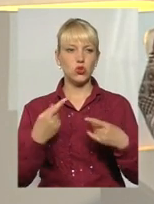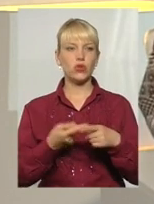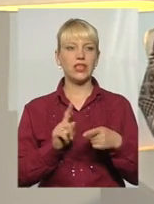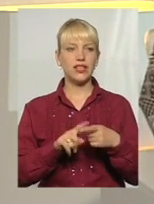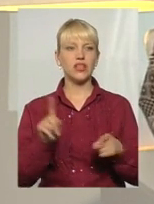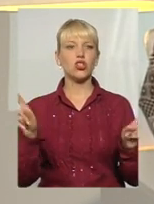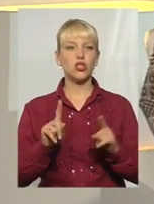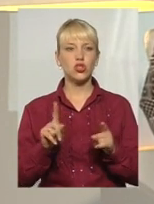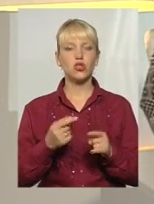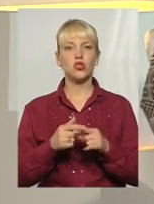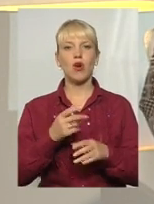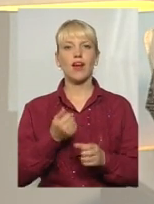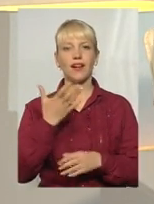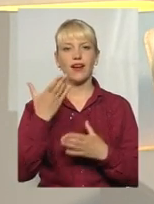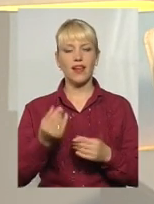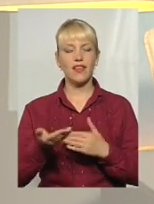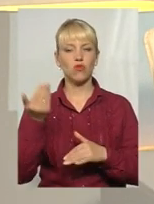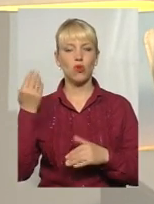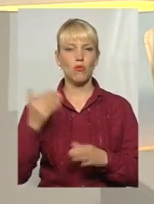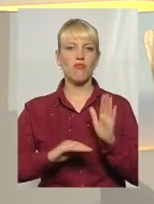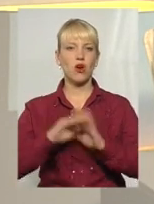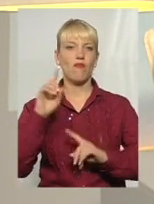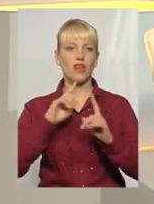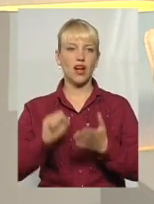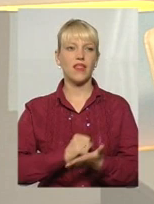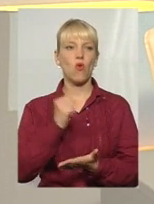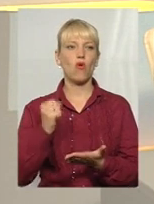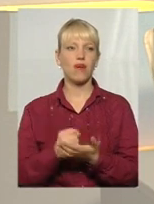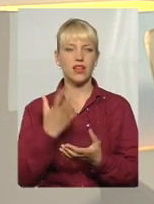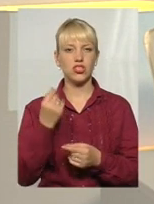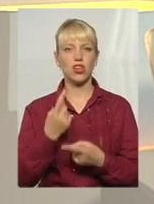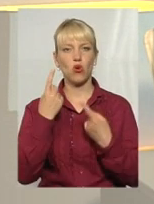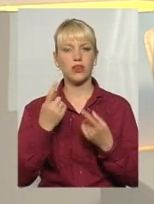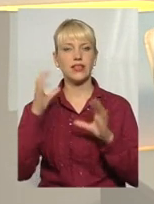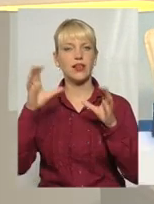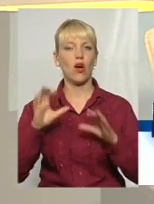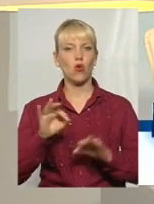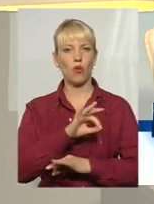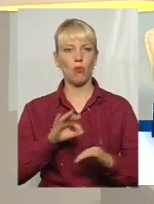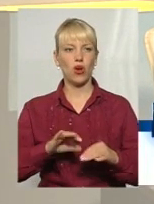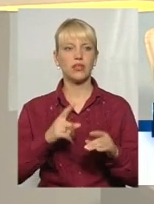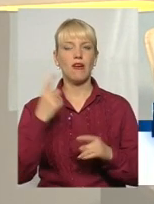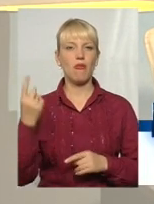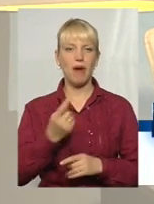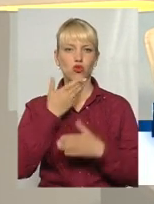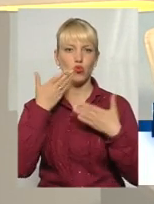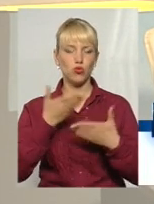кілька днів тому Верховна Рада ухвалила ще один законопроект в першому читанні.